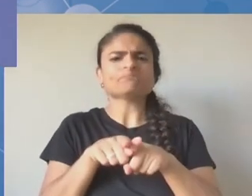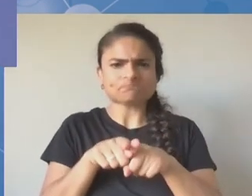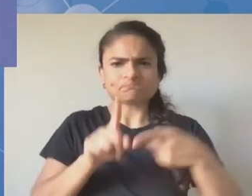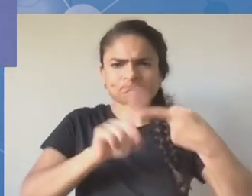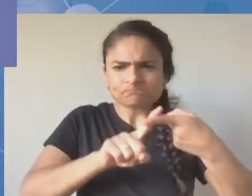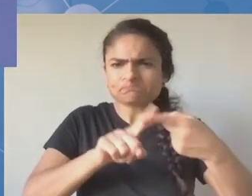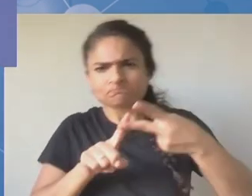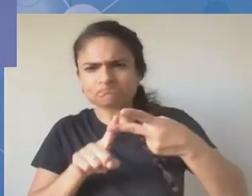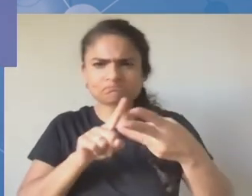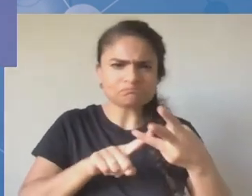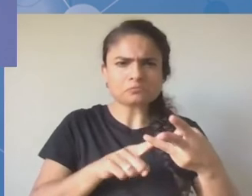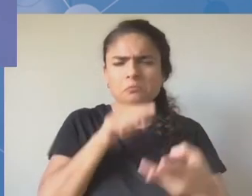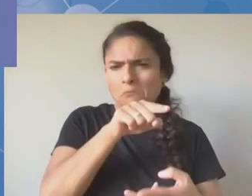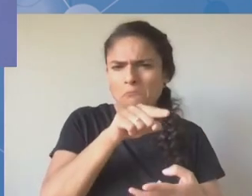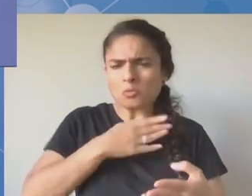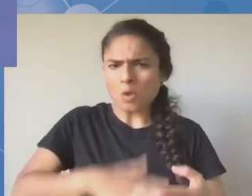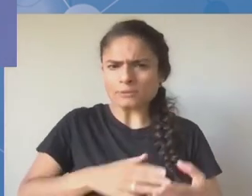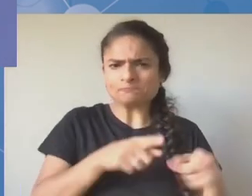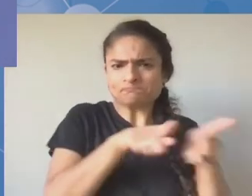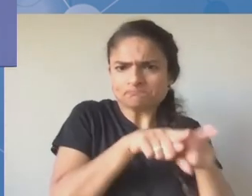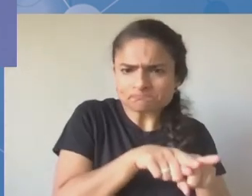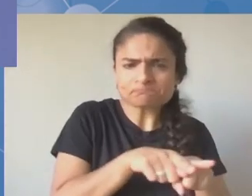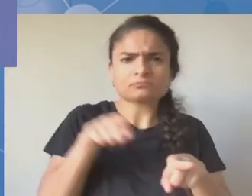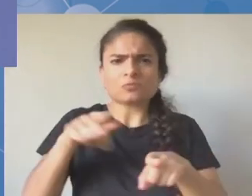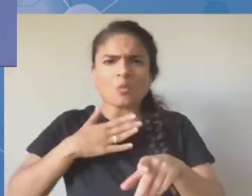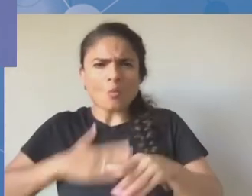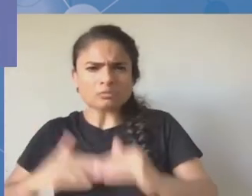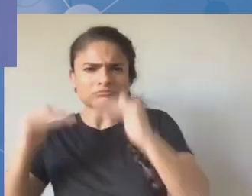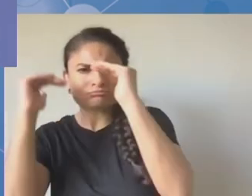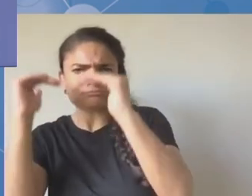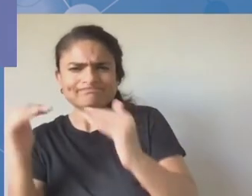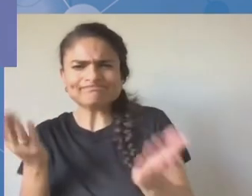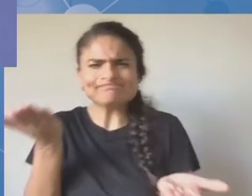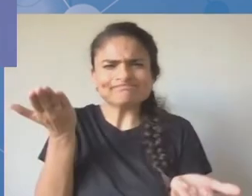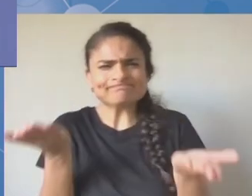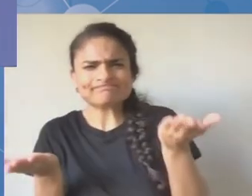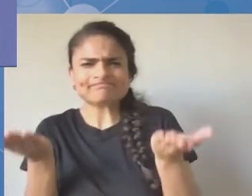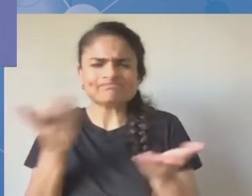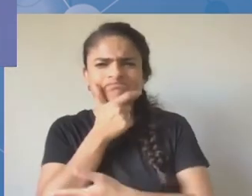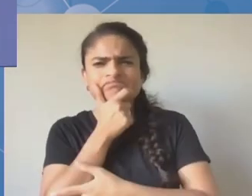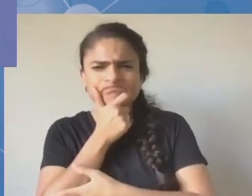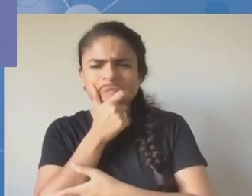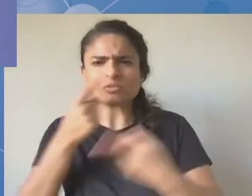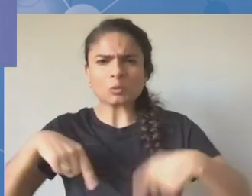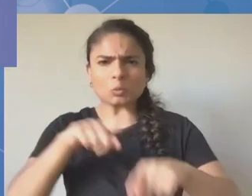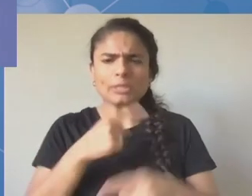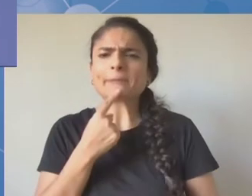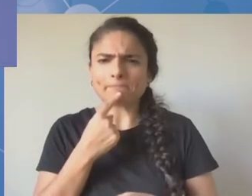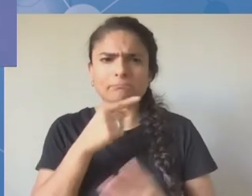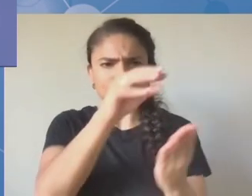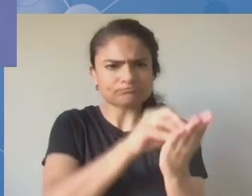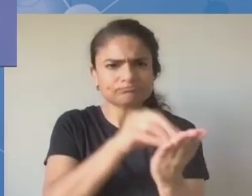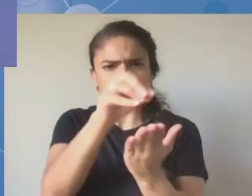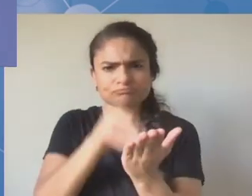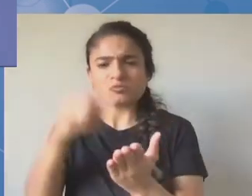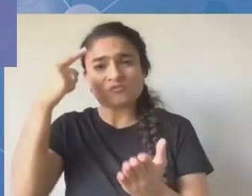najlepszy sposób wykorzystamy wnioski z nich płynące, przygotowując kolejne edycje szczytu cyfrowego